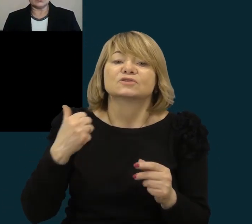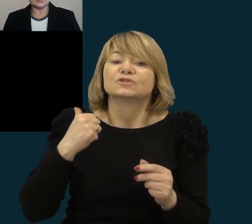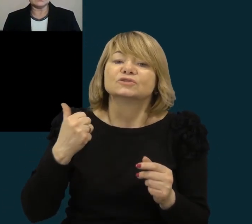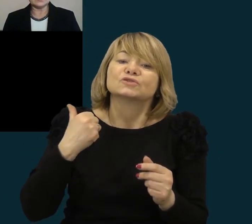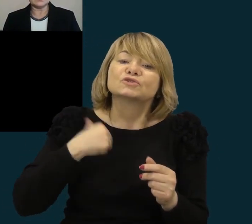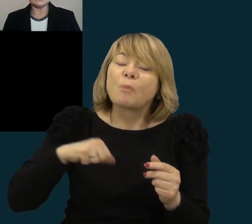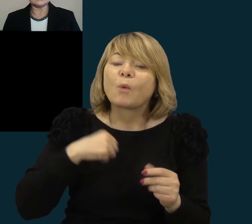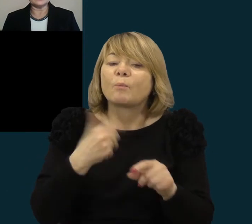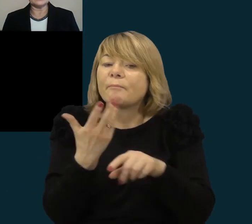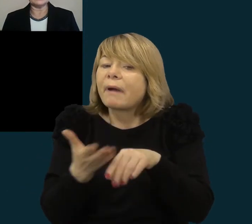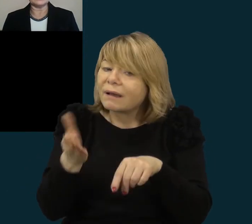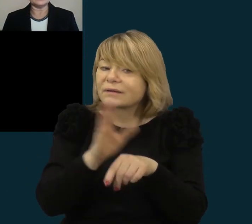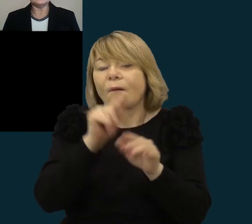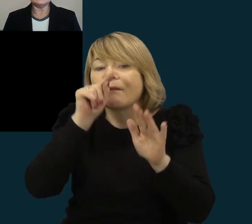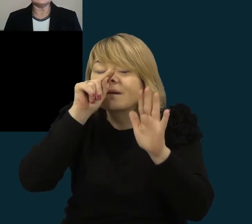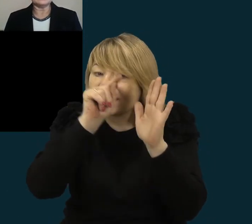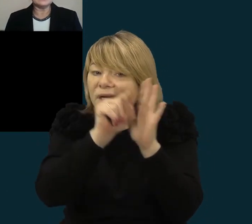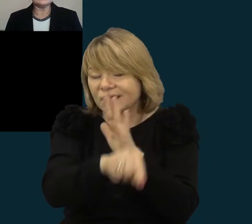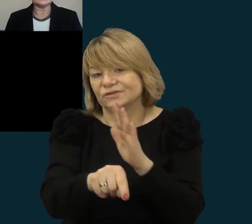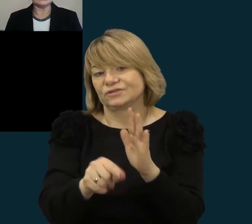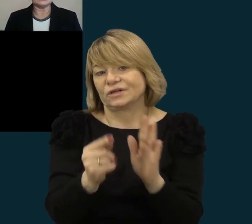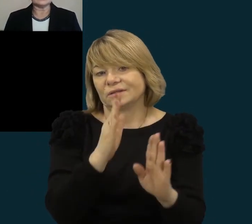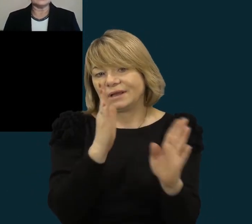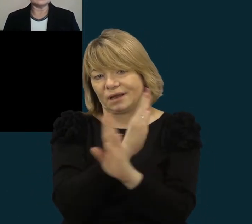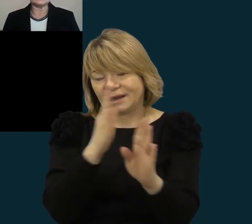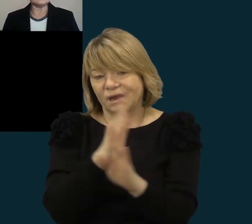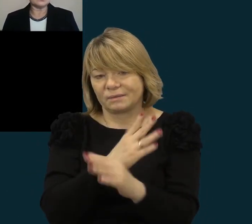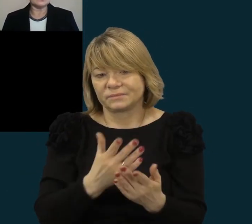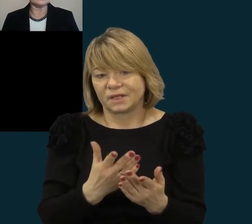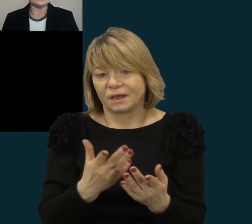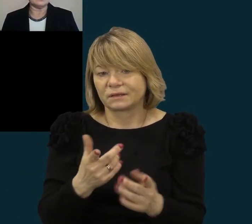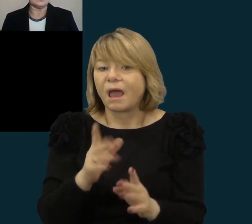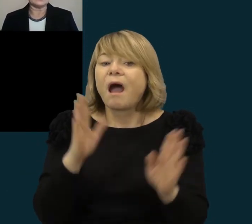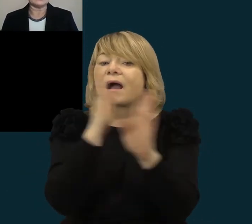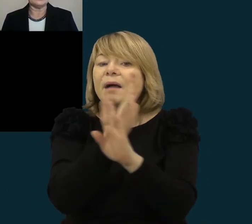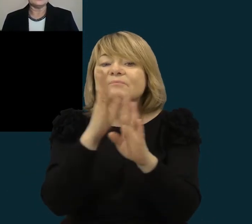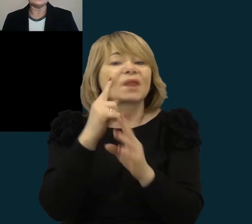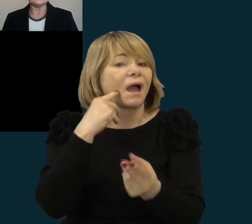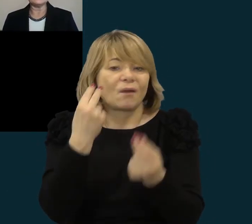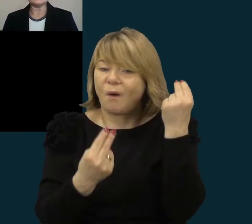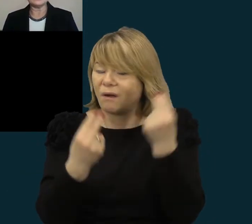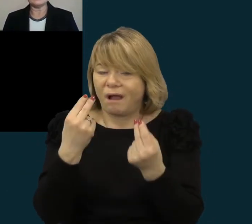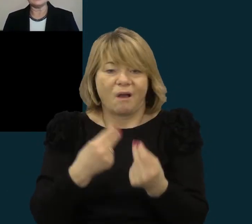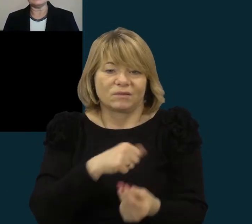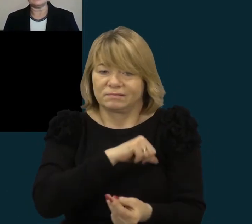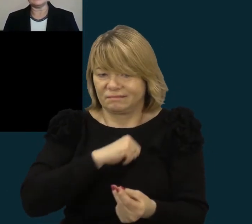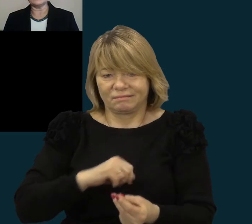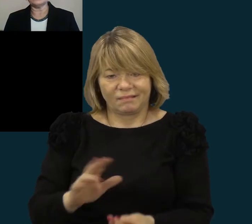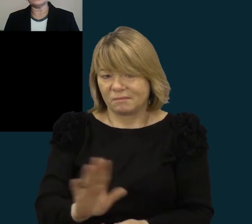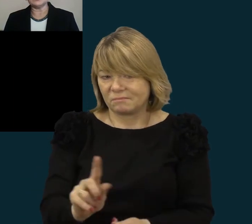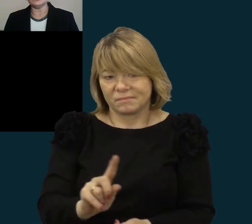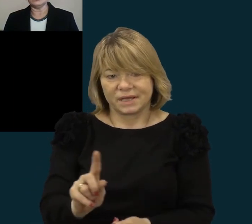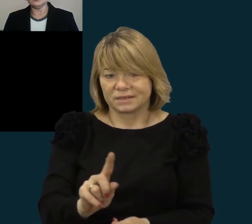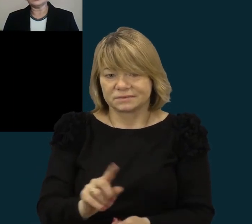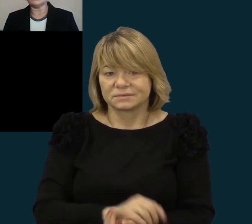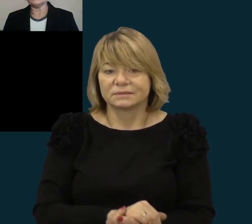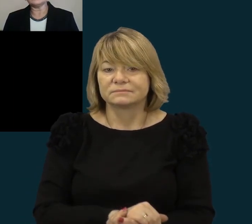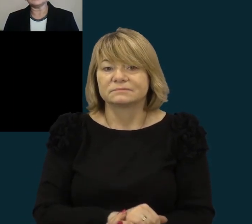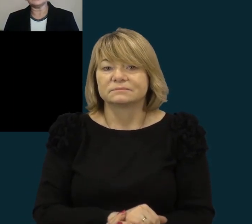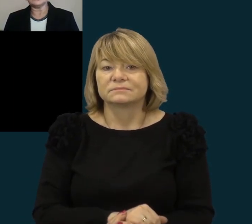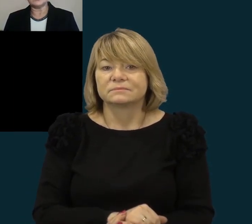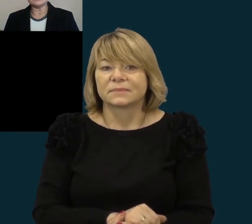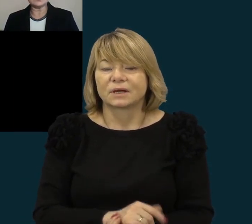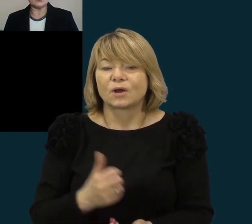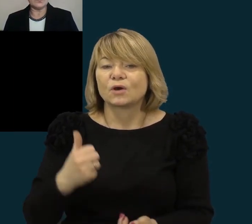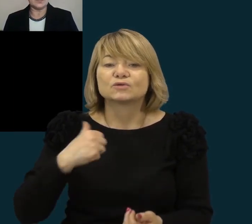toksai tikrai atspindi tą realybę, kad gamta jo kauti nemėgsta. Iš visų žemė gyvenančių būtybių žmogus